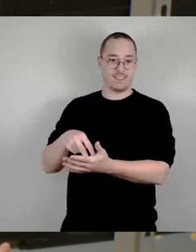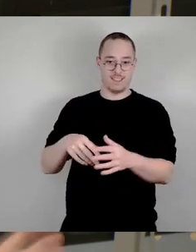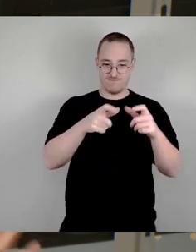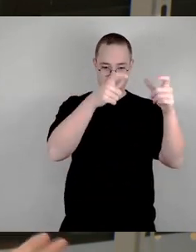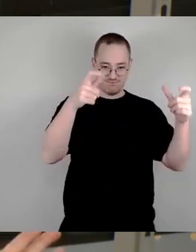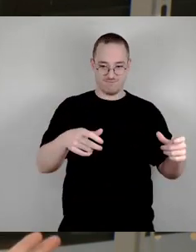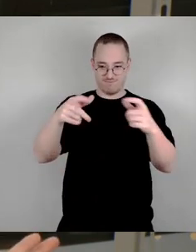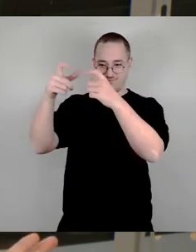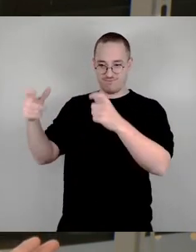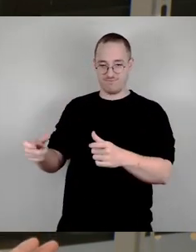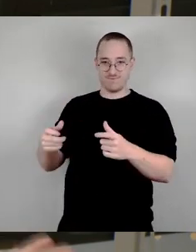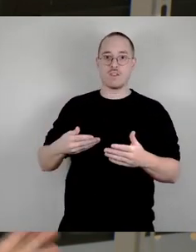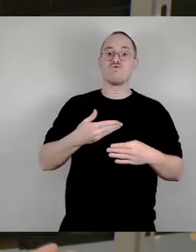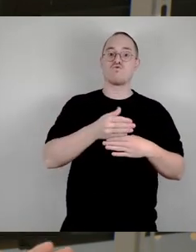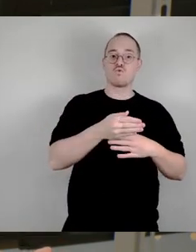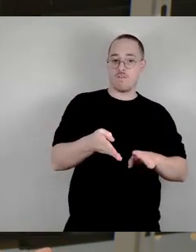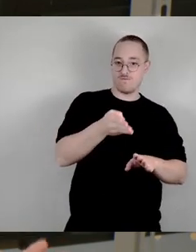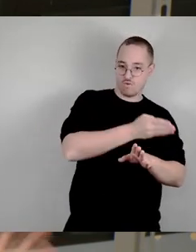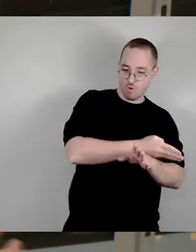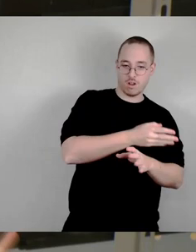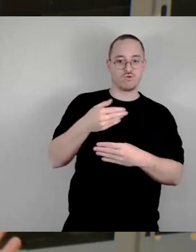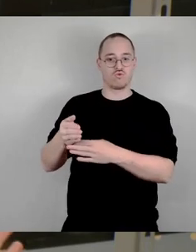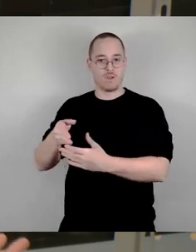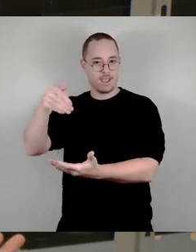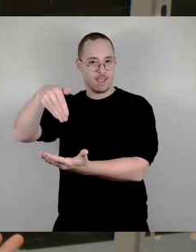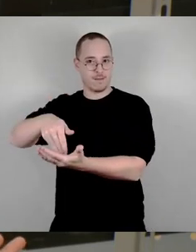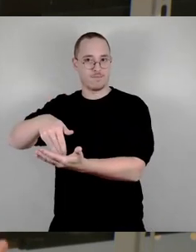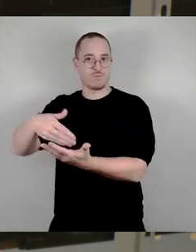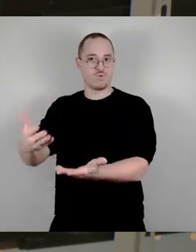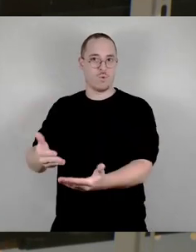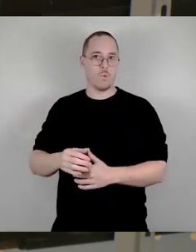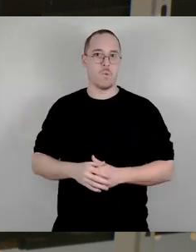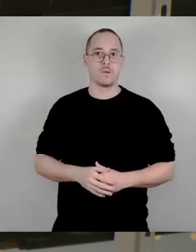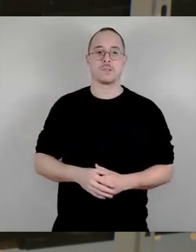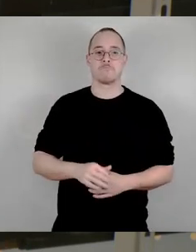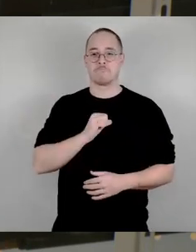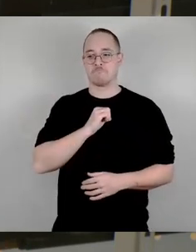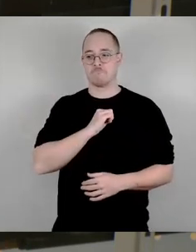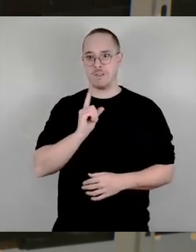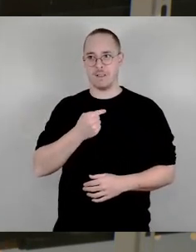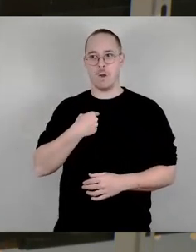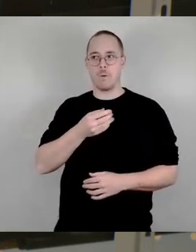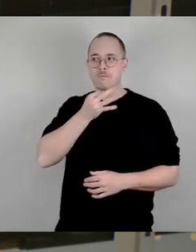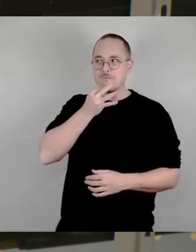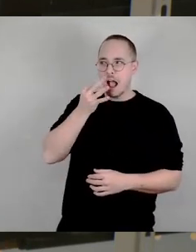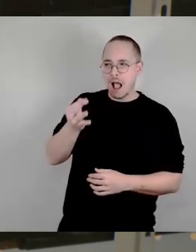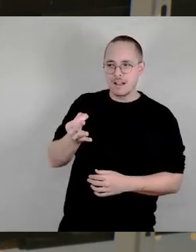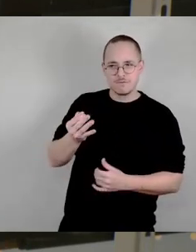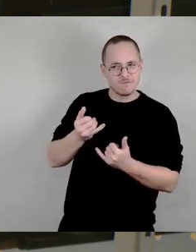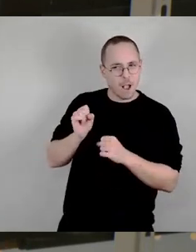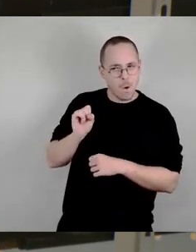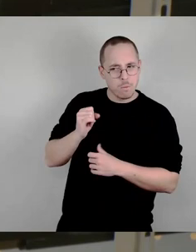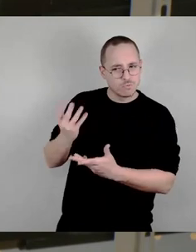Tür. Ich weiß nicht, wer das hinterfragen möchte. Jedenfalls finde ich das ein bisschen